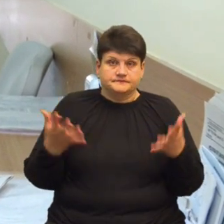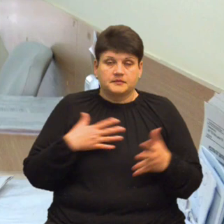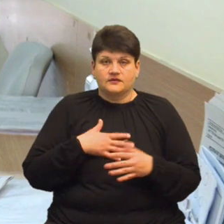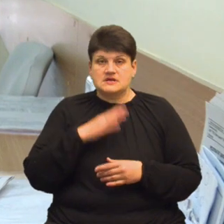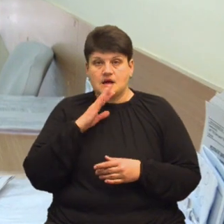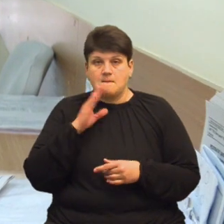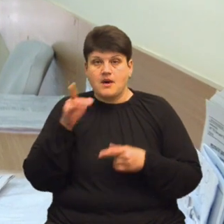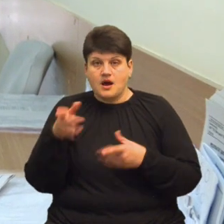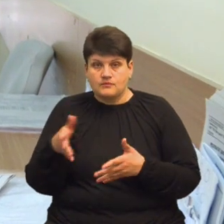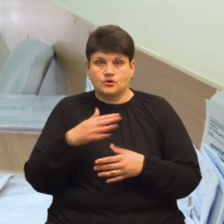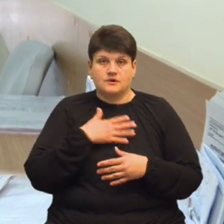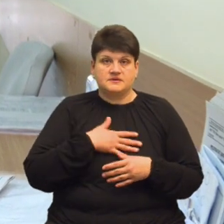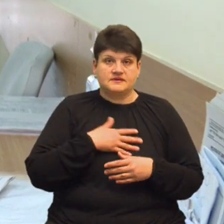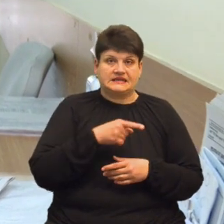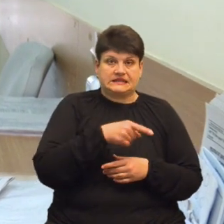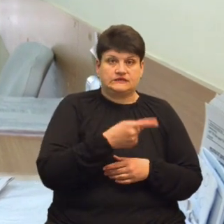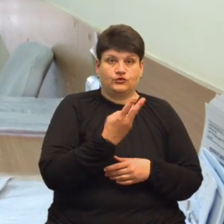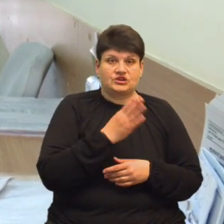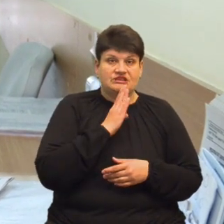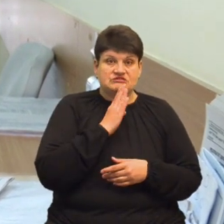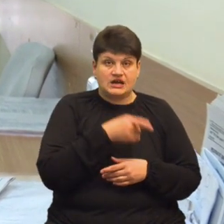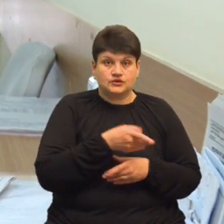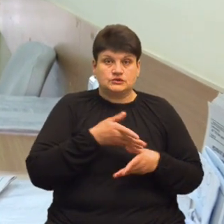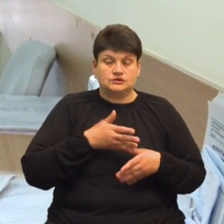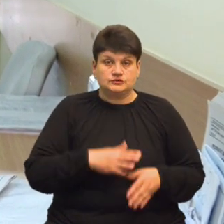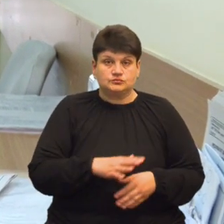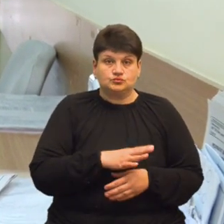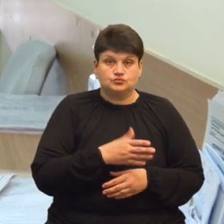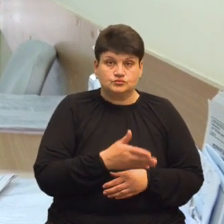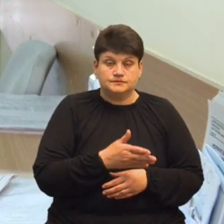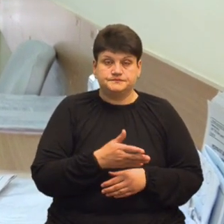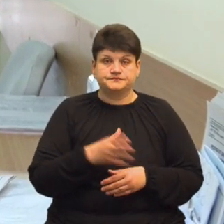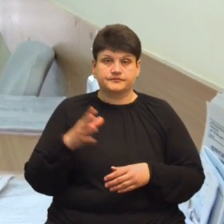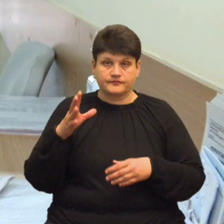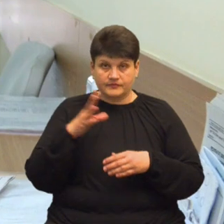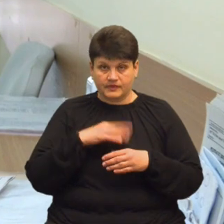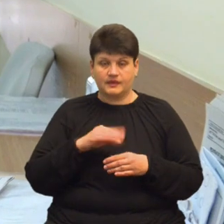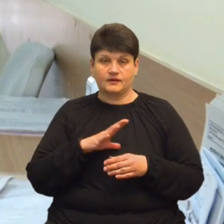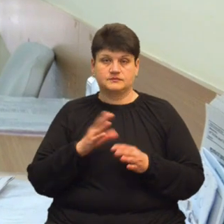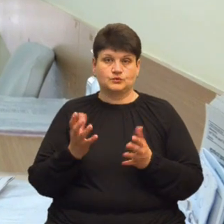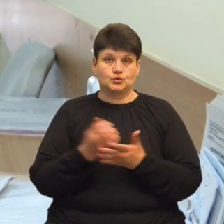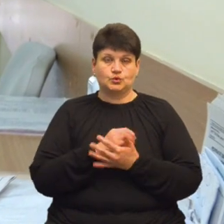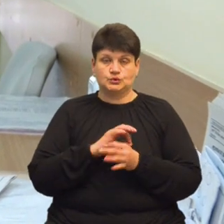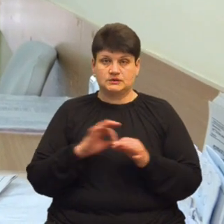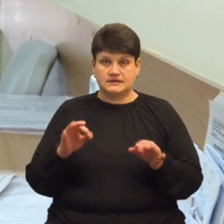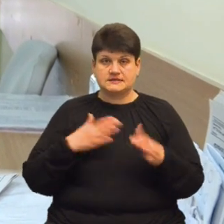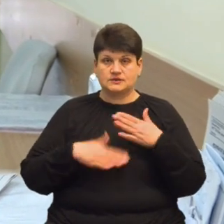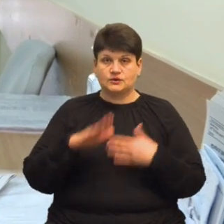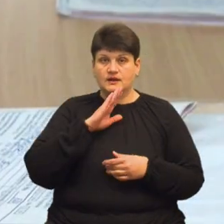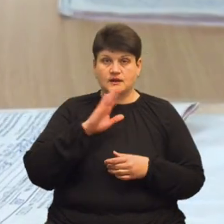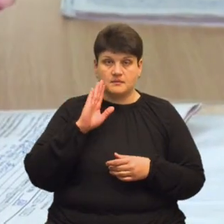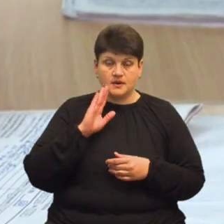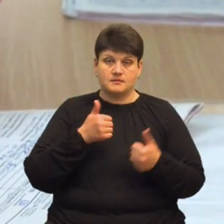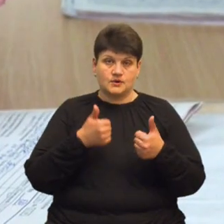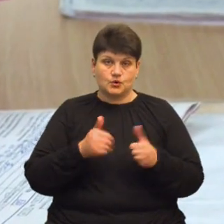маму, переживала за тих двох дівчаток, які народжувалися. Але все в нас пройшло успішно. Задоволена мама, хороші